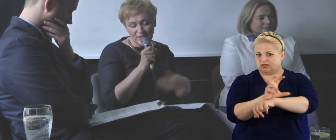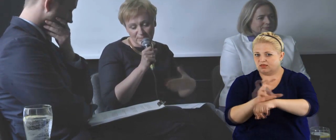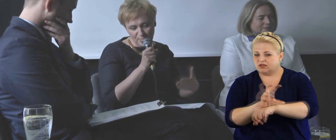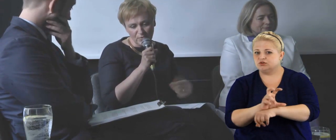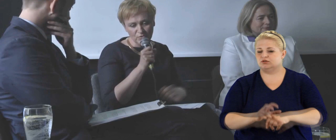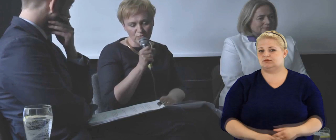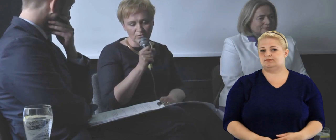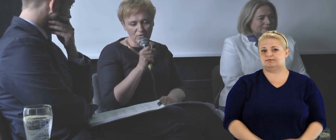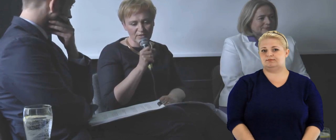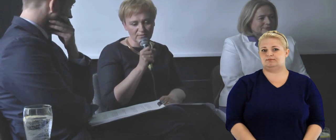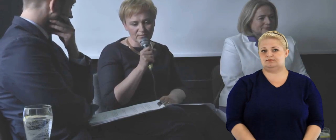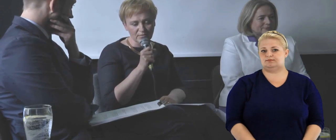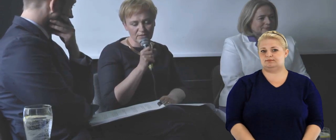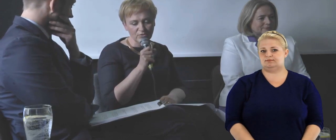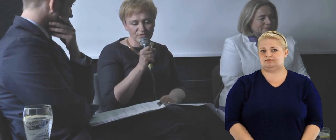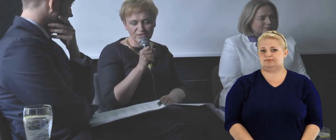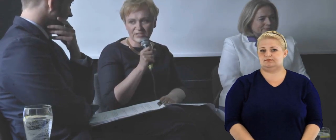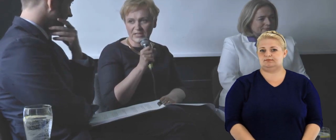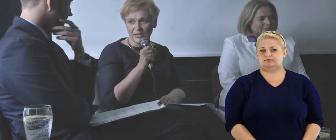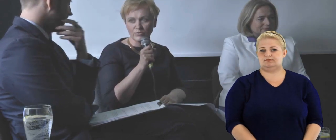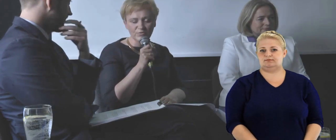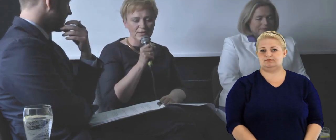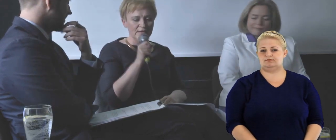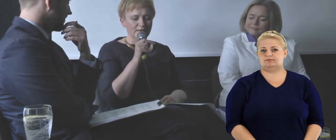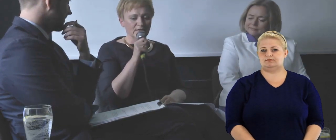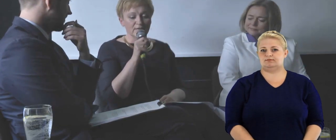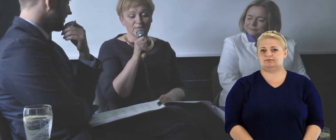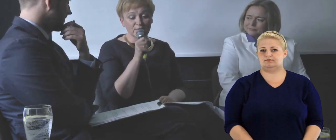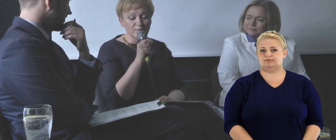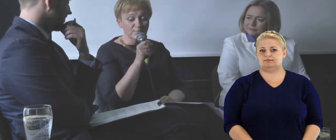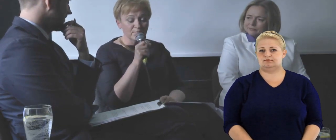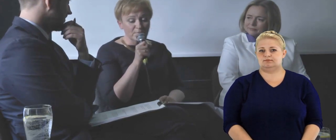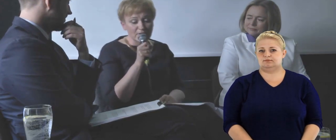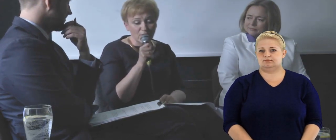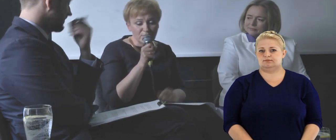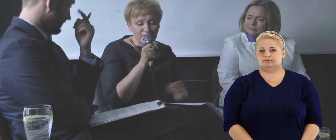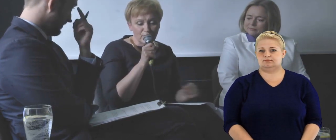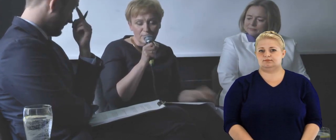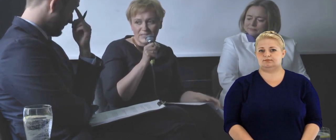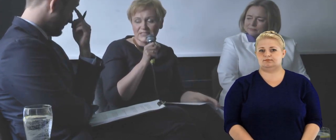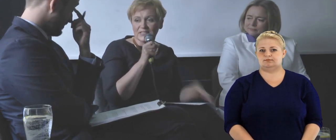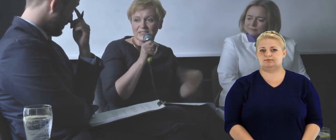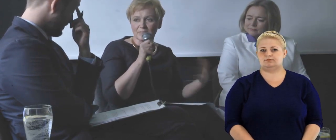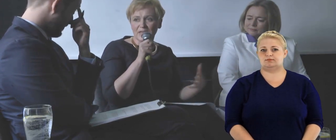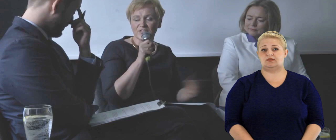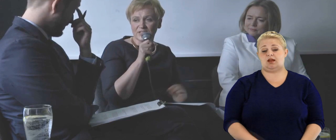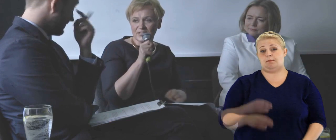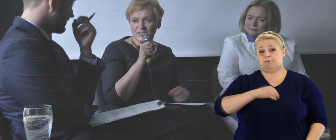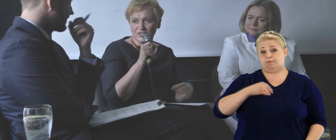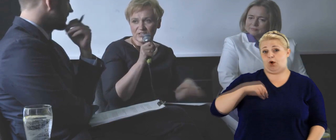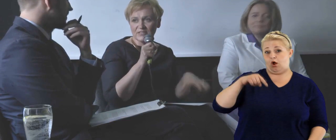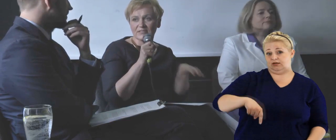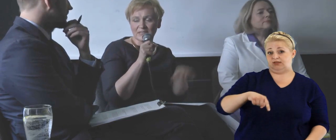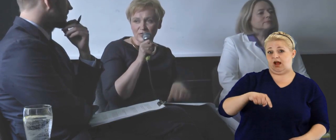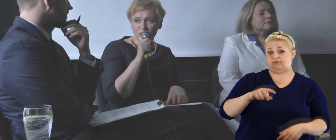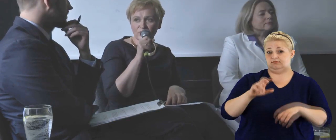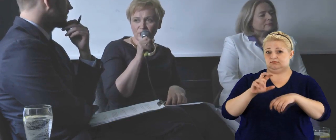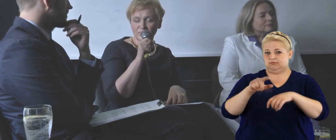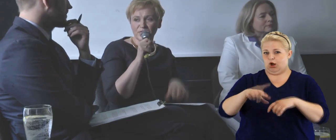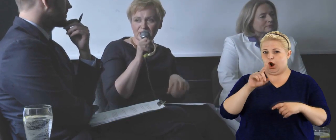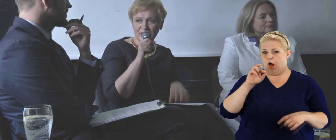powtarza po prostu kolejne doświadczenia krajów. Lobbing europejski jest bardziej techniczny,